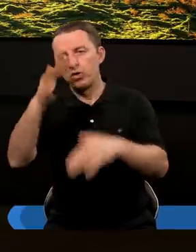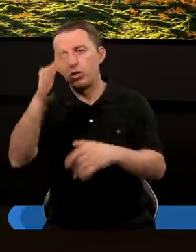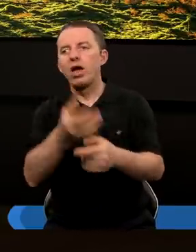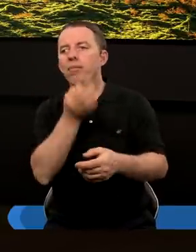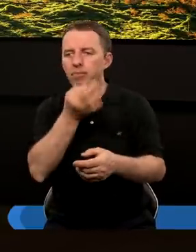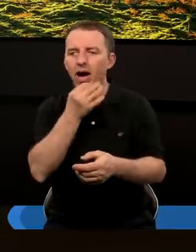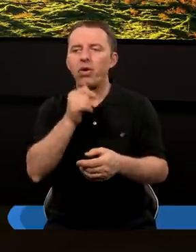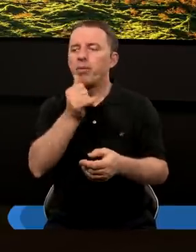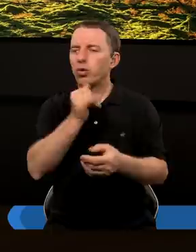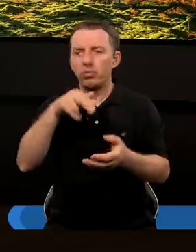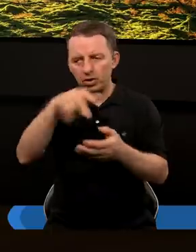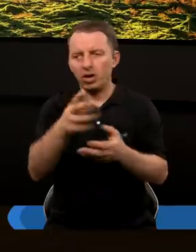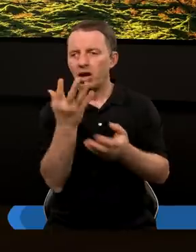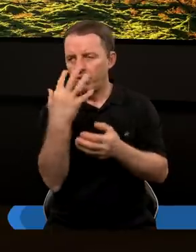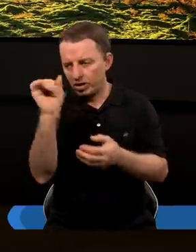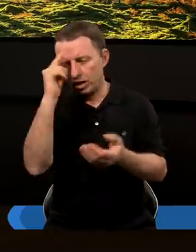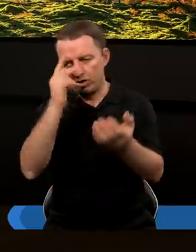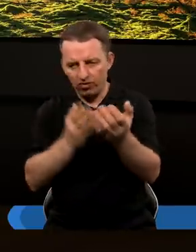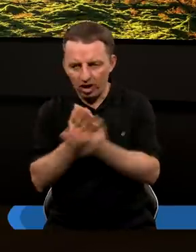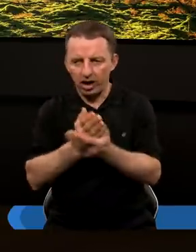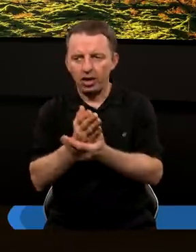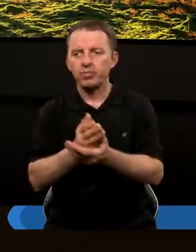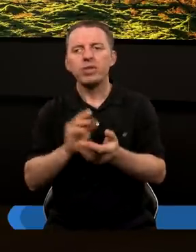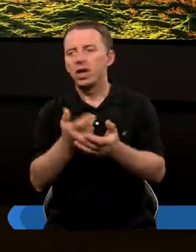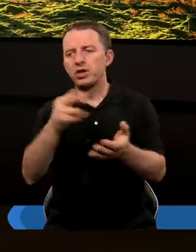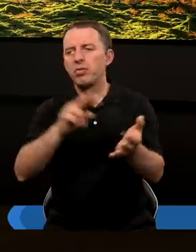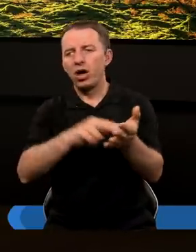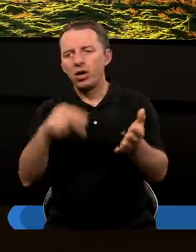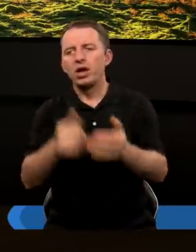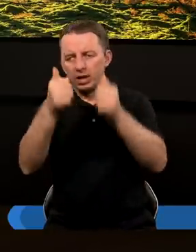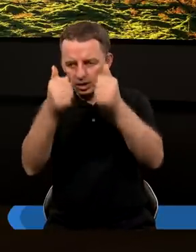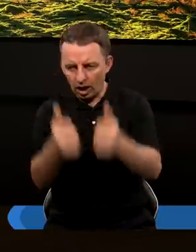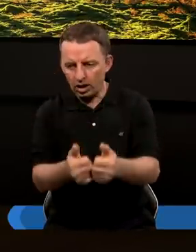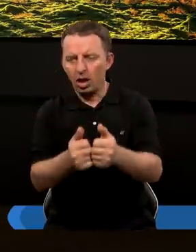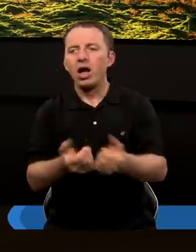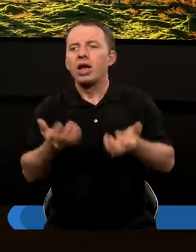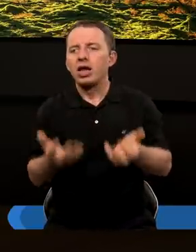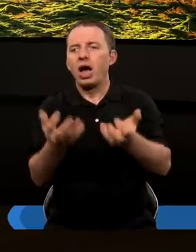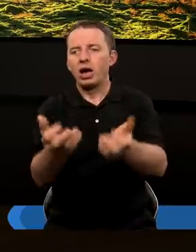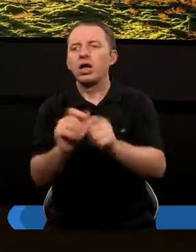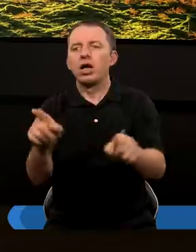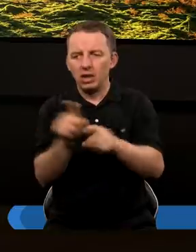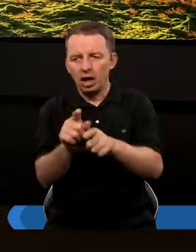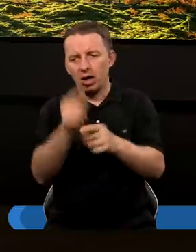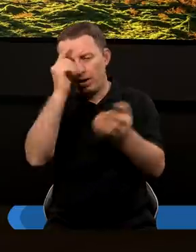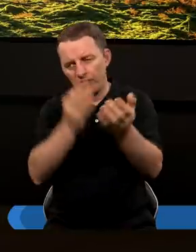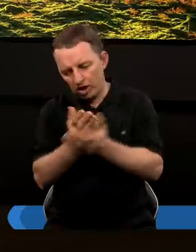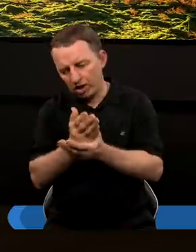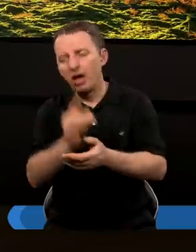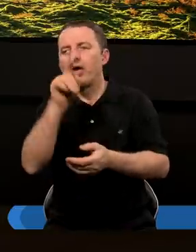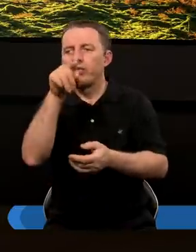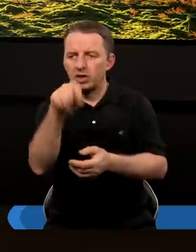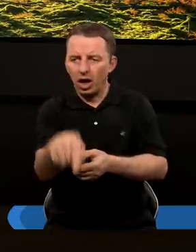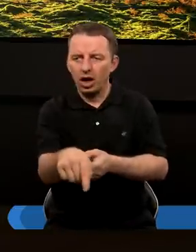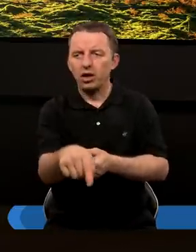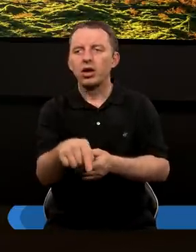pewne małe próby, które przechodzimy zwycięsko, z wiarą, nie idziemy na kompromisy, stają się pewną zachętą, byśmy byli także Bogu wierni